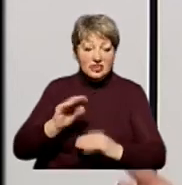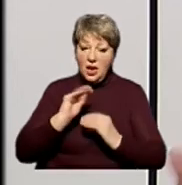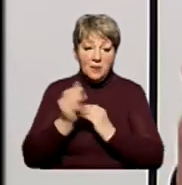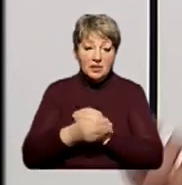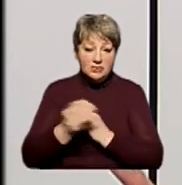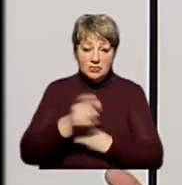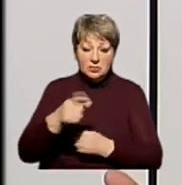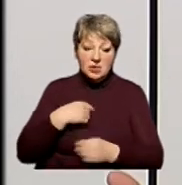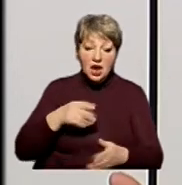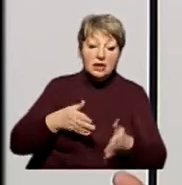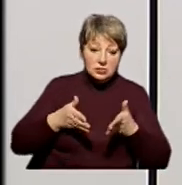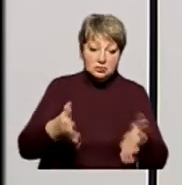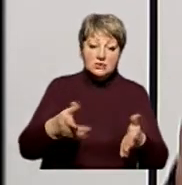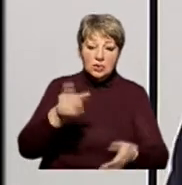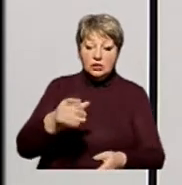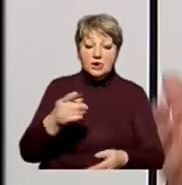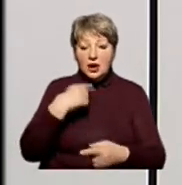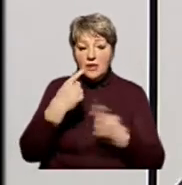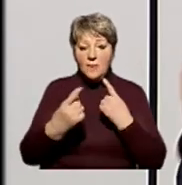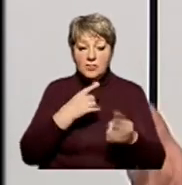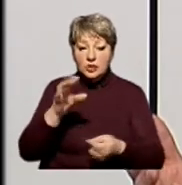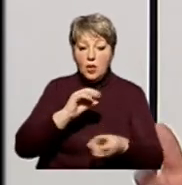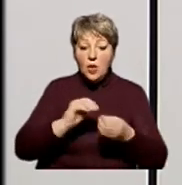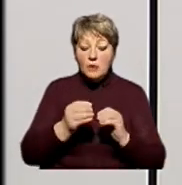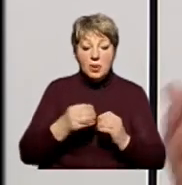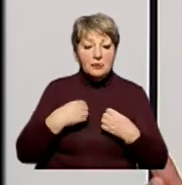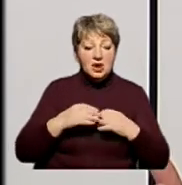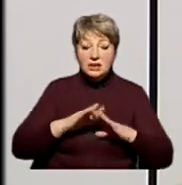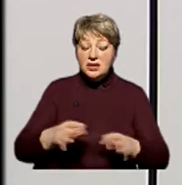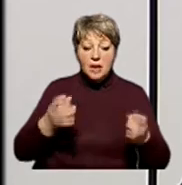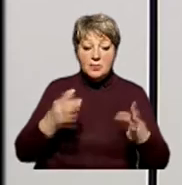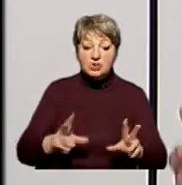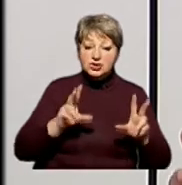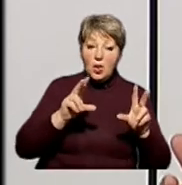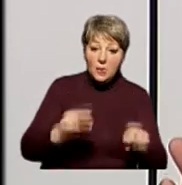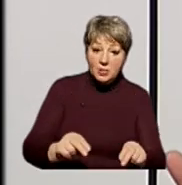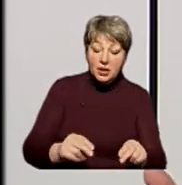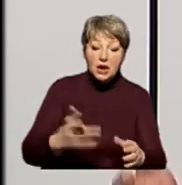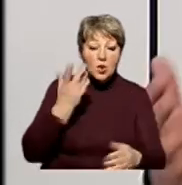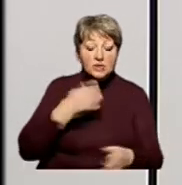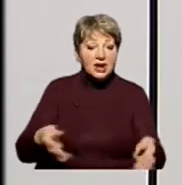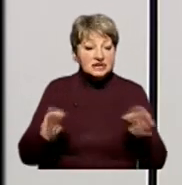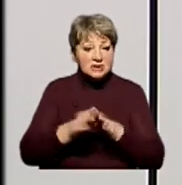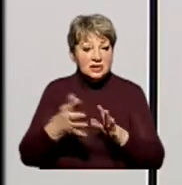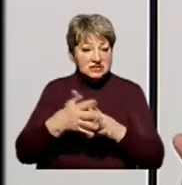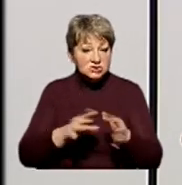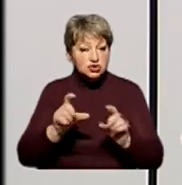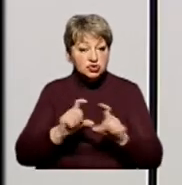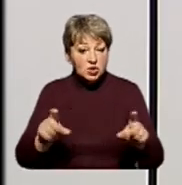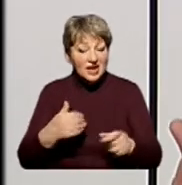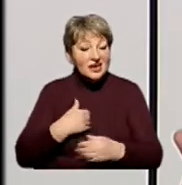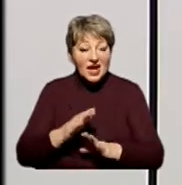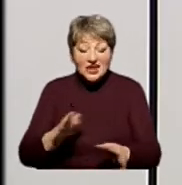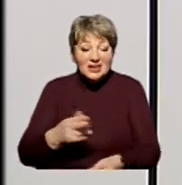Я йду до людей і говорю про ті проблеми, які зараз є. Ми не просто обіцяємо, ми діємо вже зараз. Коли закривають сільські школи, хоч я зараз не є